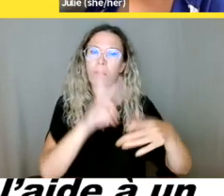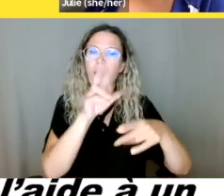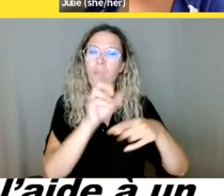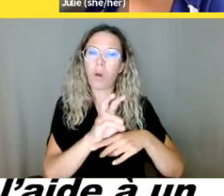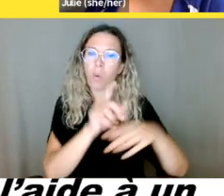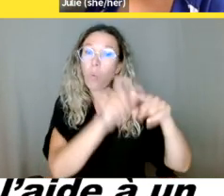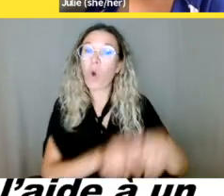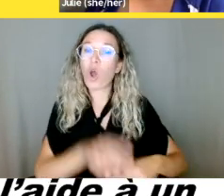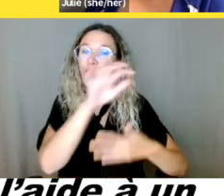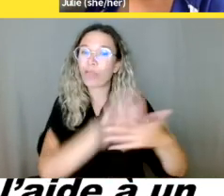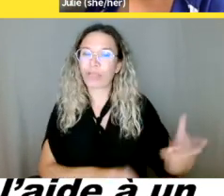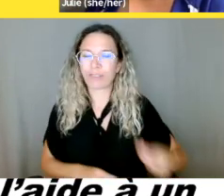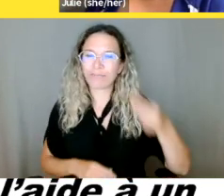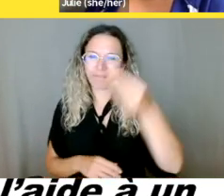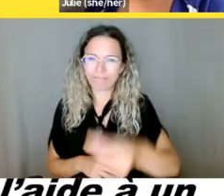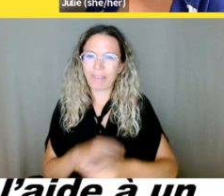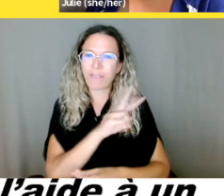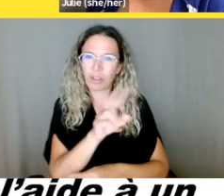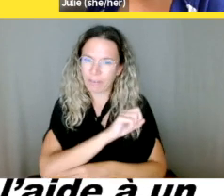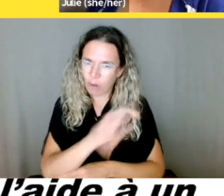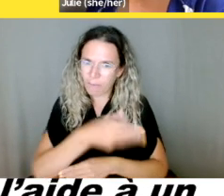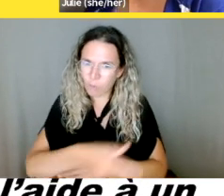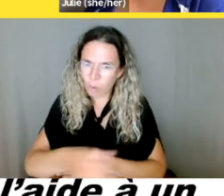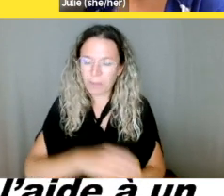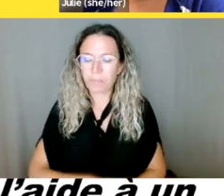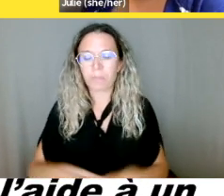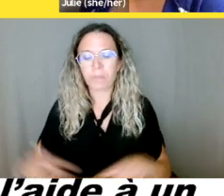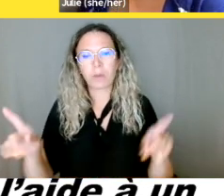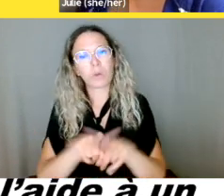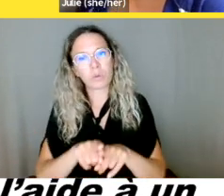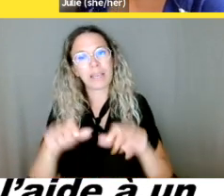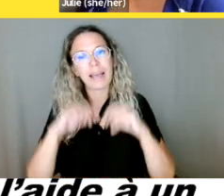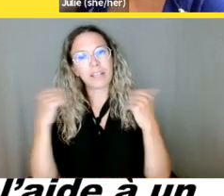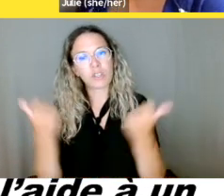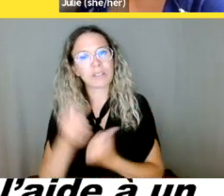Sceaux du Canada contre Canada de 2016 à la Cour fédérale.